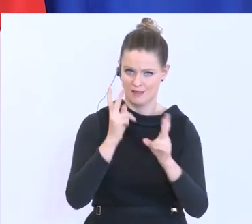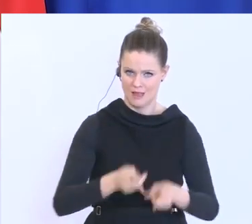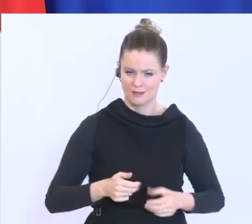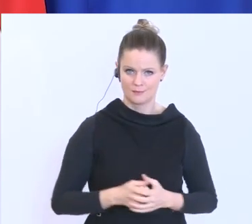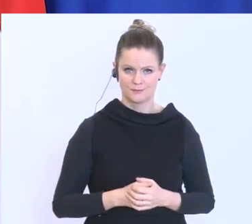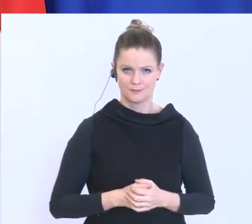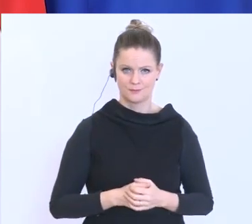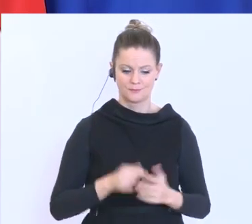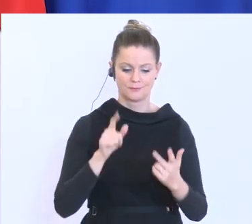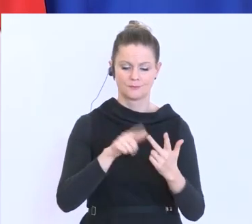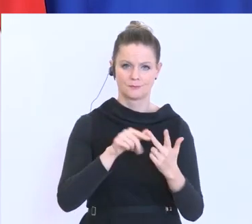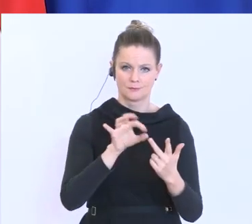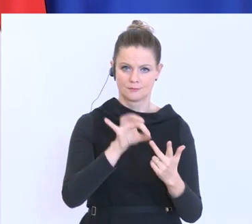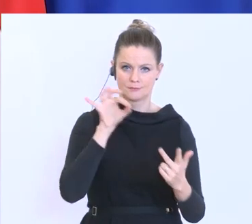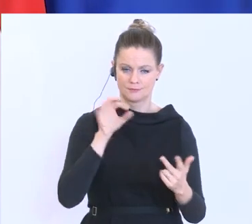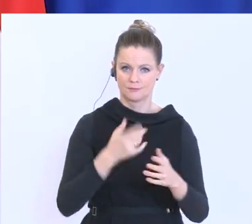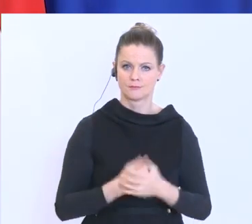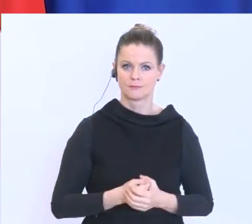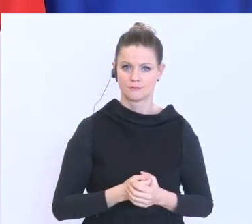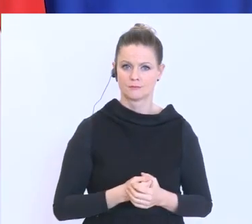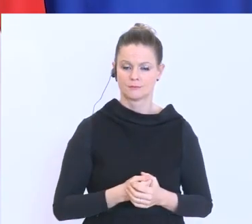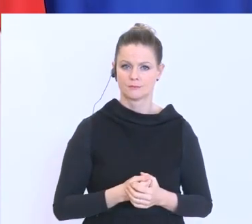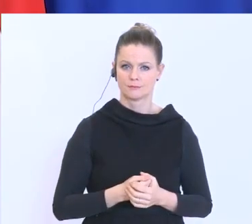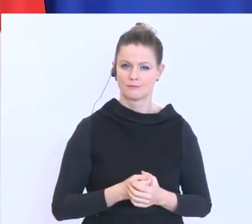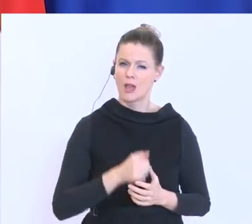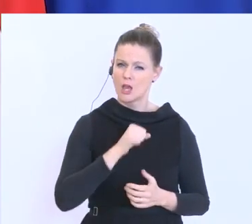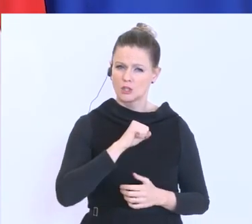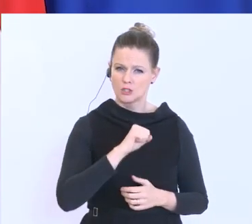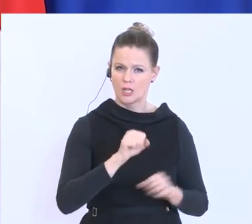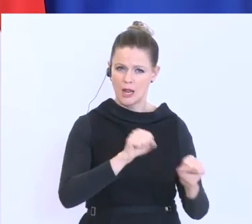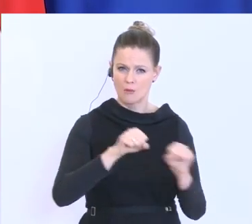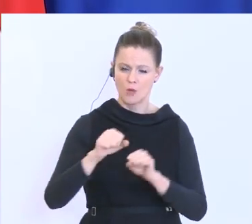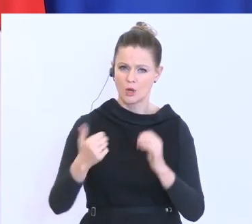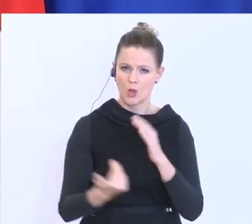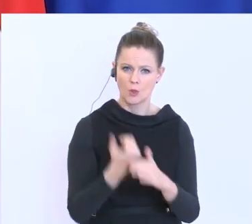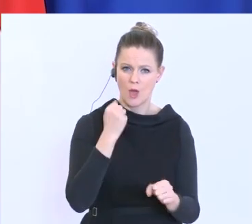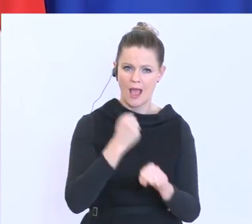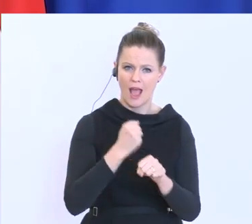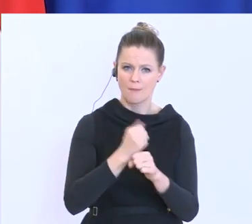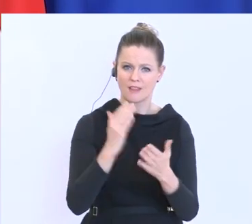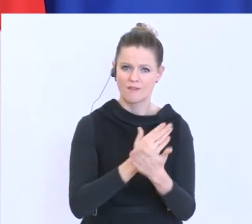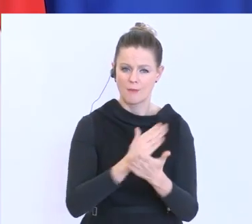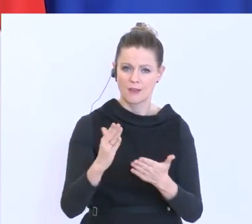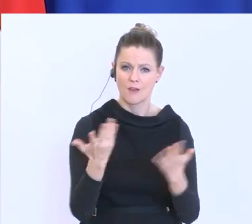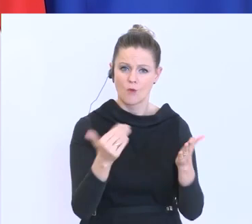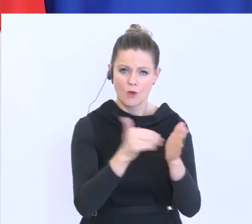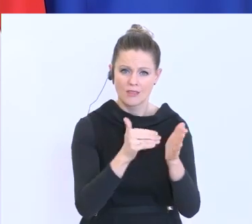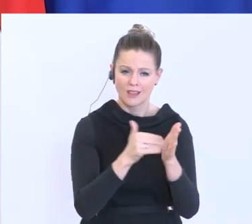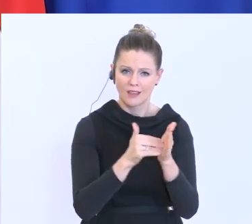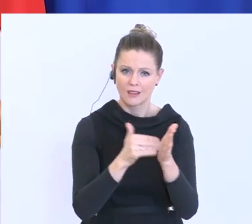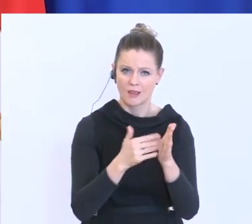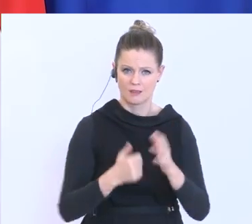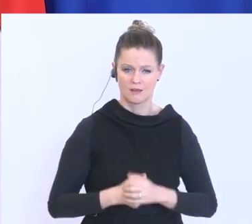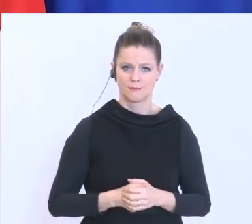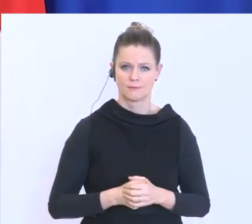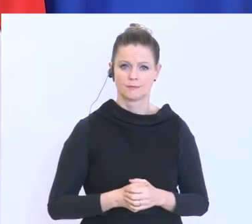Zum Punkt 3, so schnell wie möglich neue Jobs vermitteln, dort wo es jetzt dringend und wichtig ist. Wir